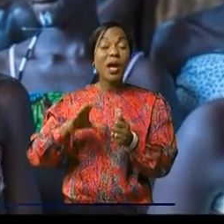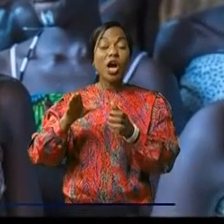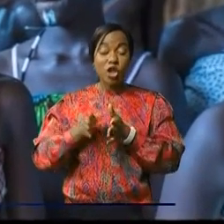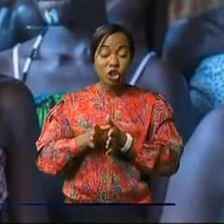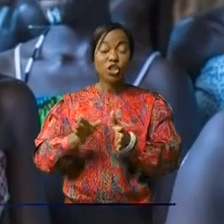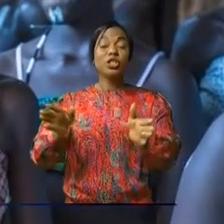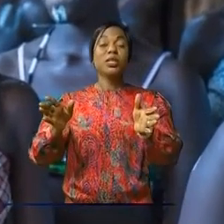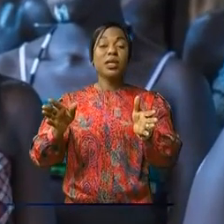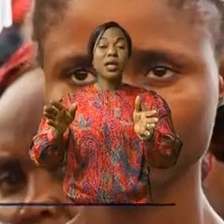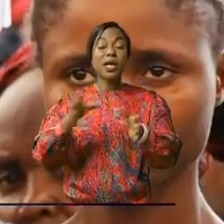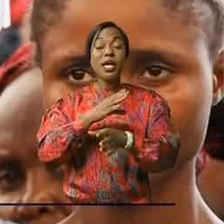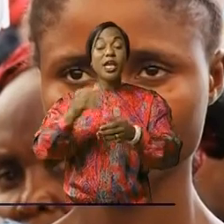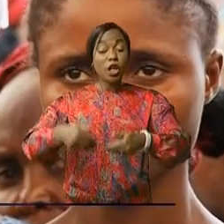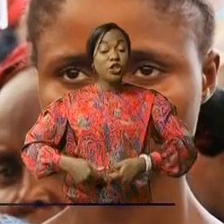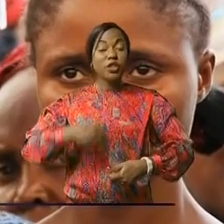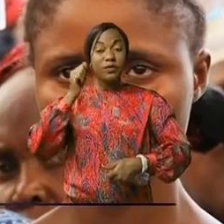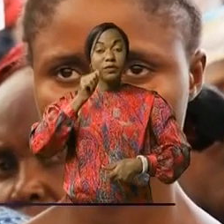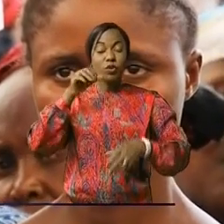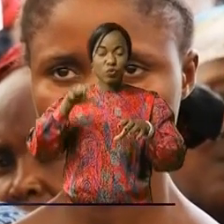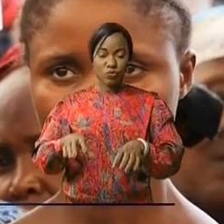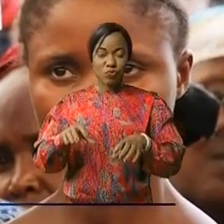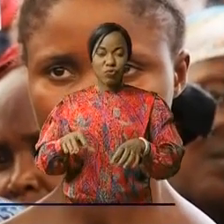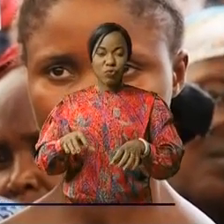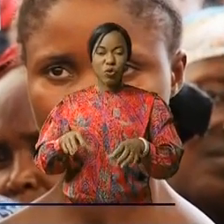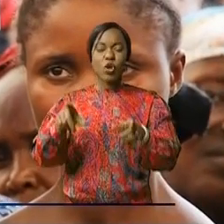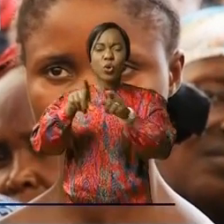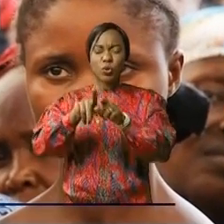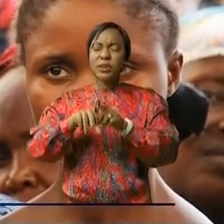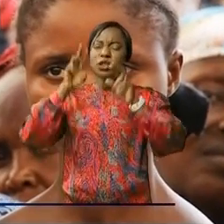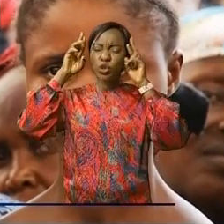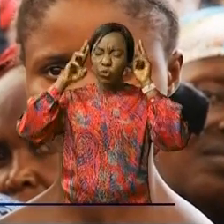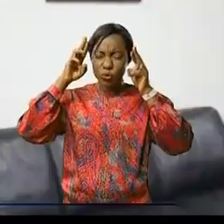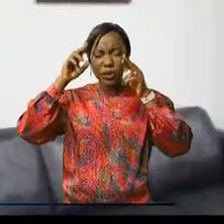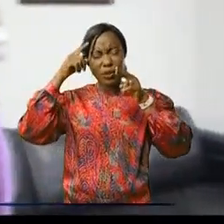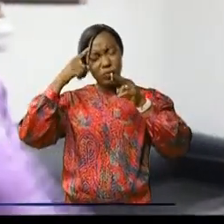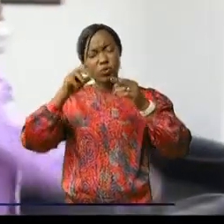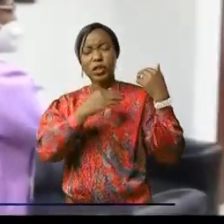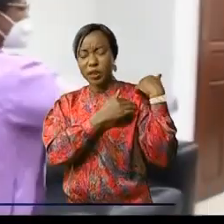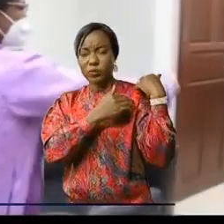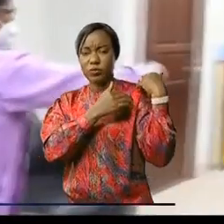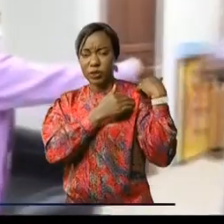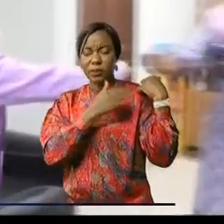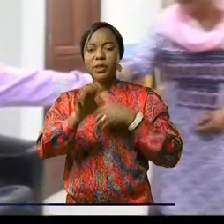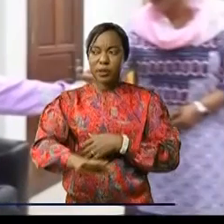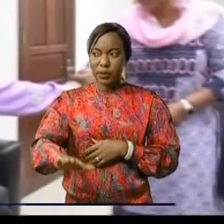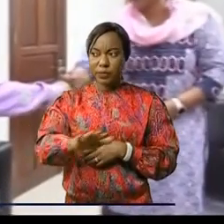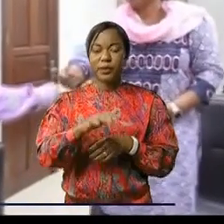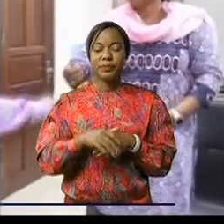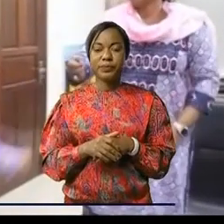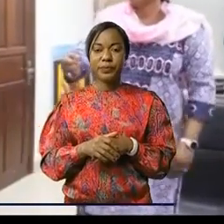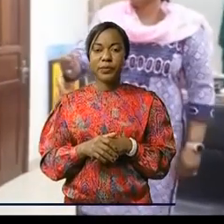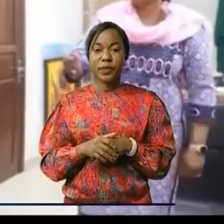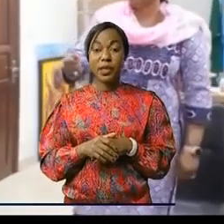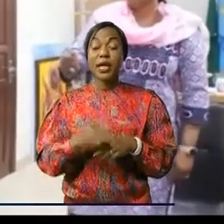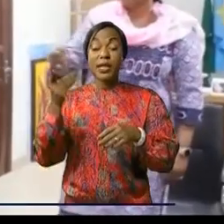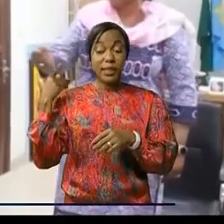préoccupent non seulement les autorités du pays, mais aussi les partenaires internationaux. Avec Dr. Pierrette Fontana, député